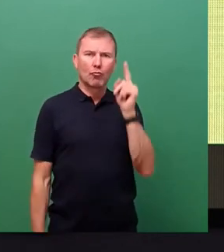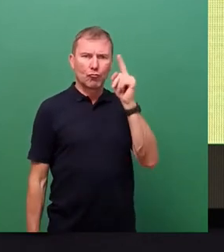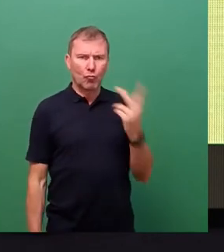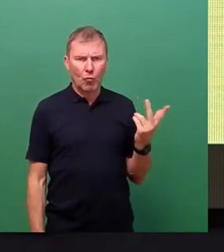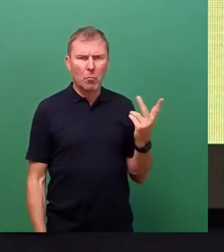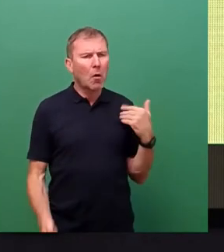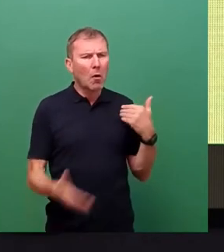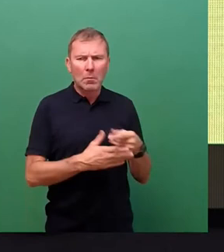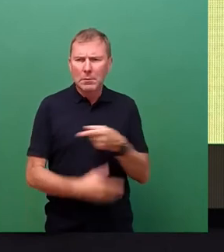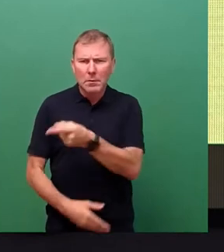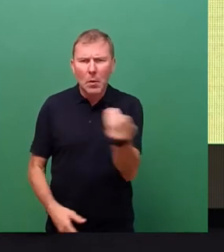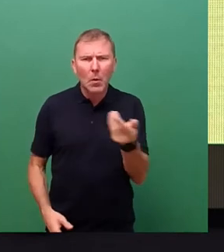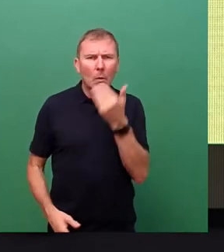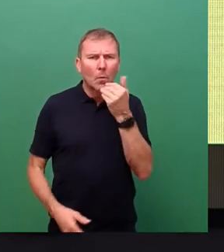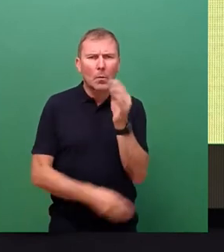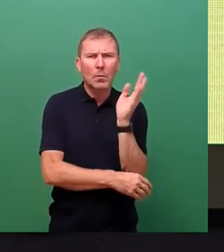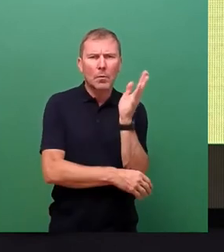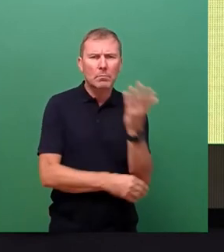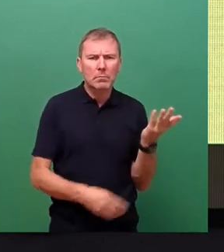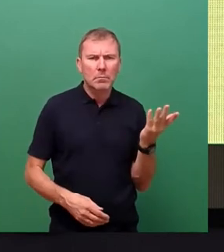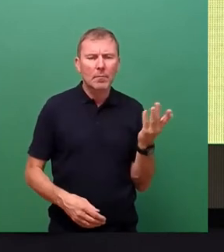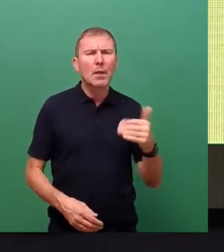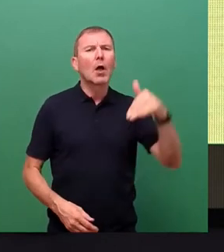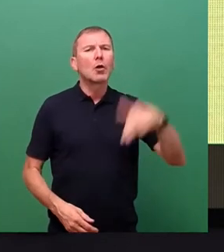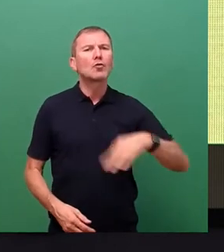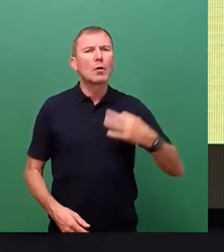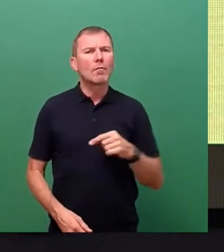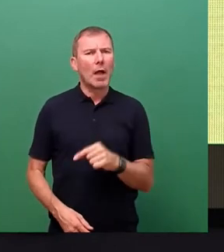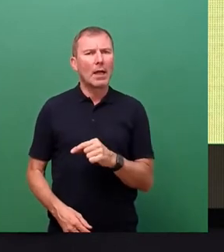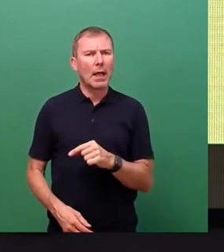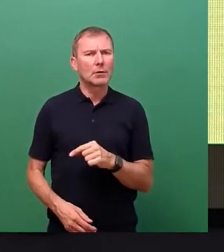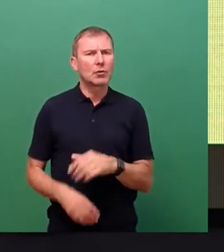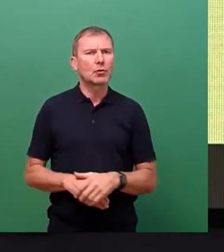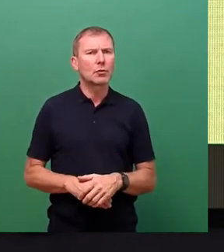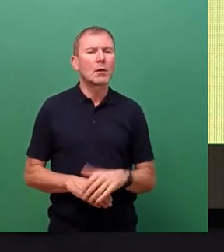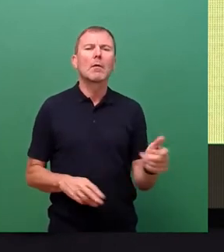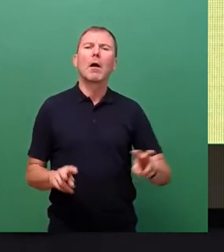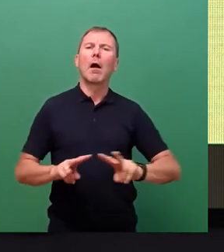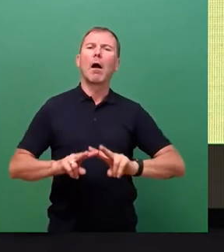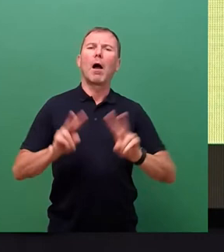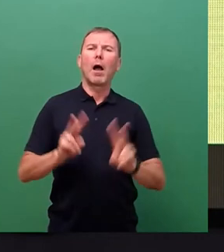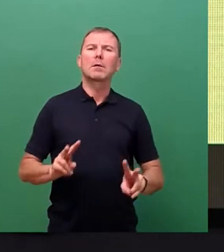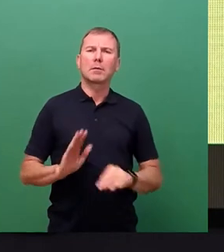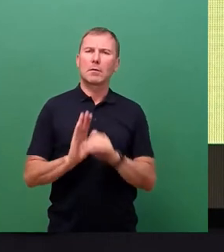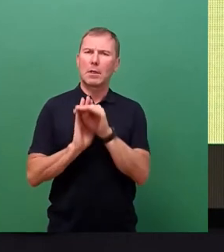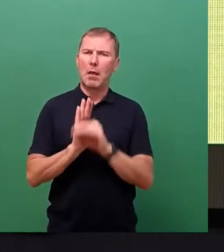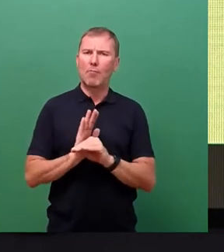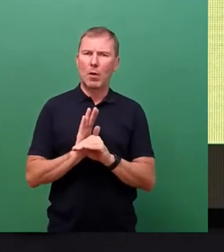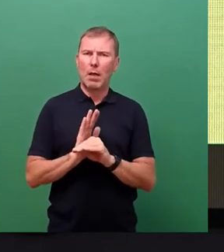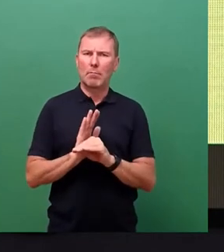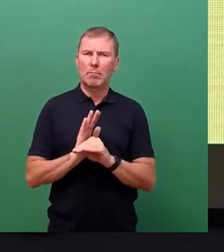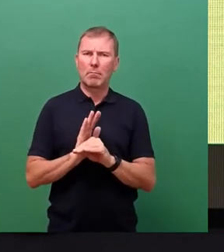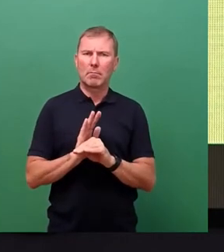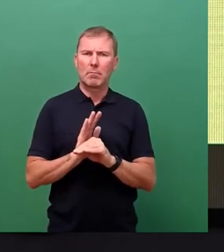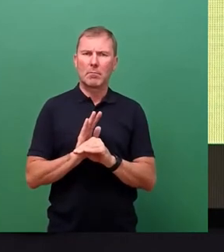angesprochen worden ist. Wir haben ja im Südfrankreich ein internationales Programm, den ITER, wird der